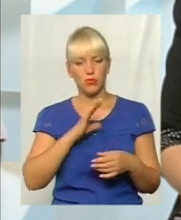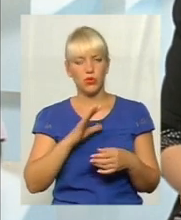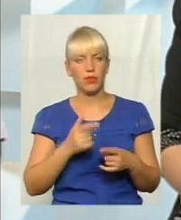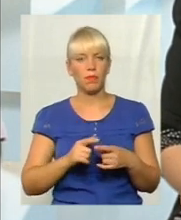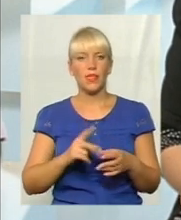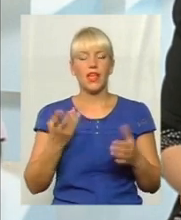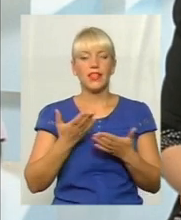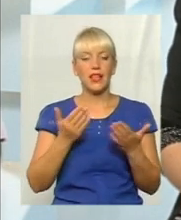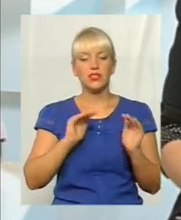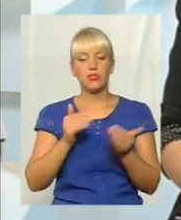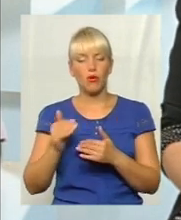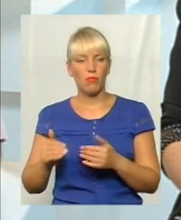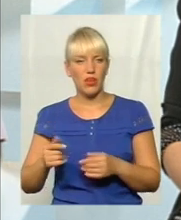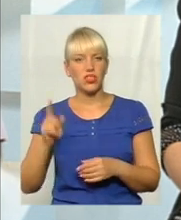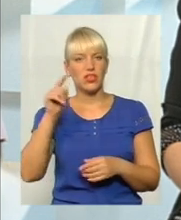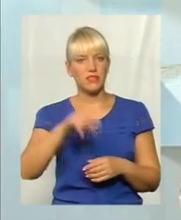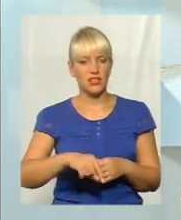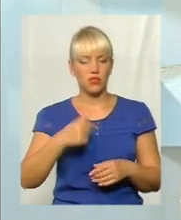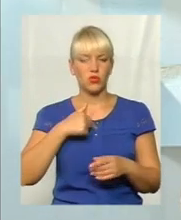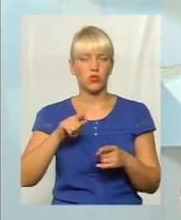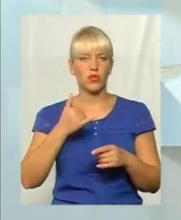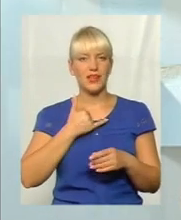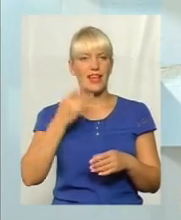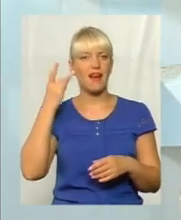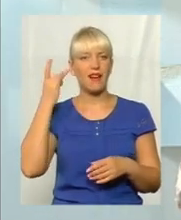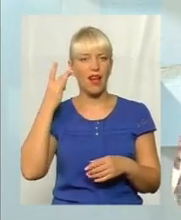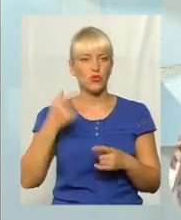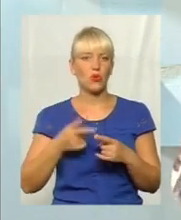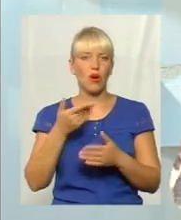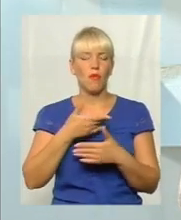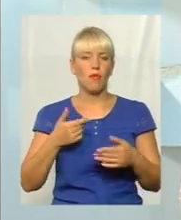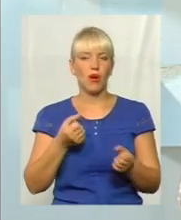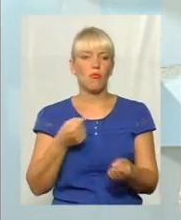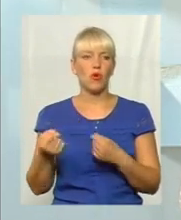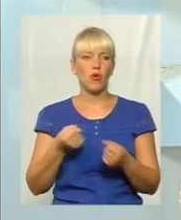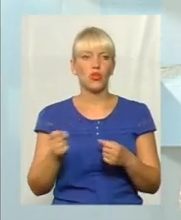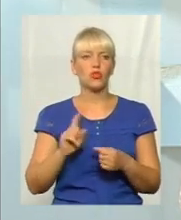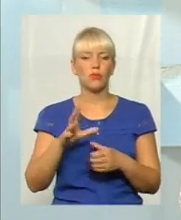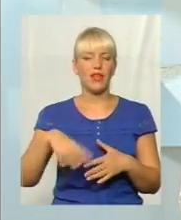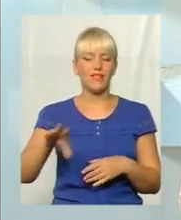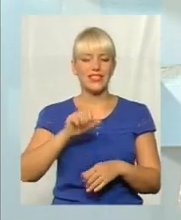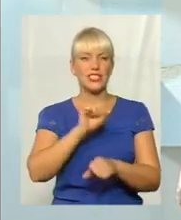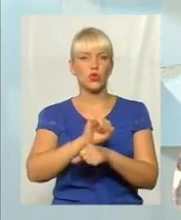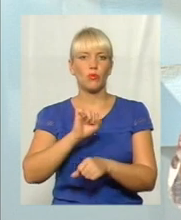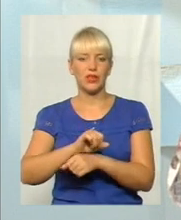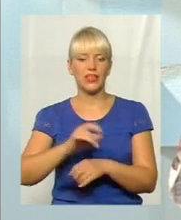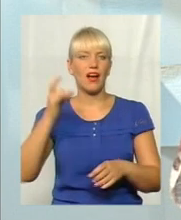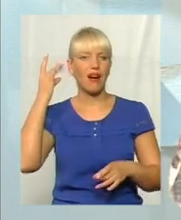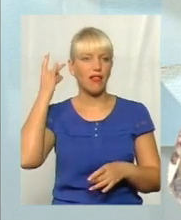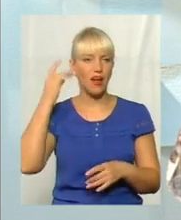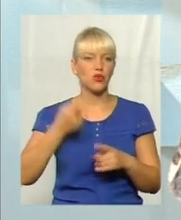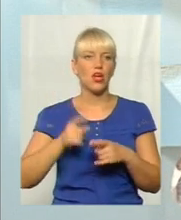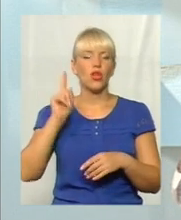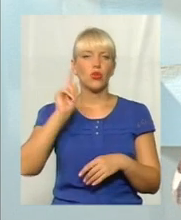обмеження все-таки, радіо, ми теж дуже боролися на те, що на всіх зупинках радіо, і навіть коли